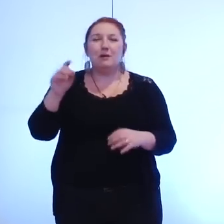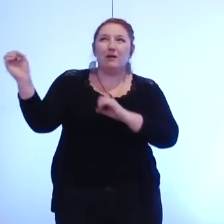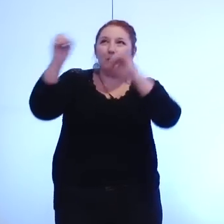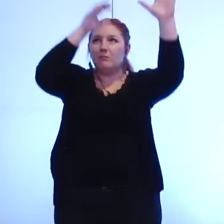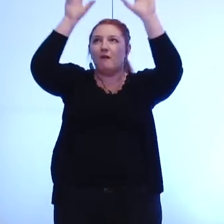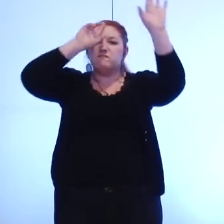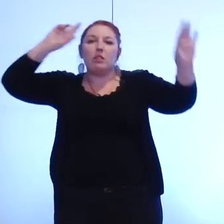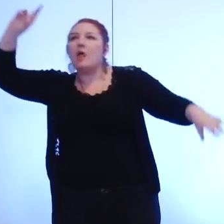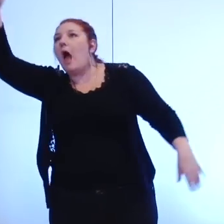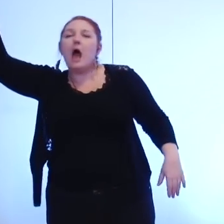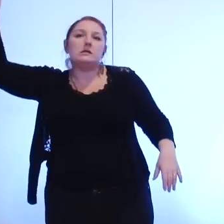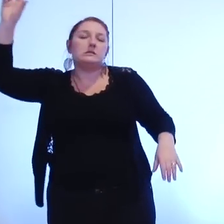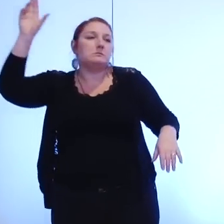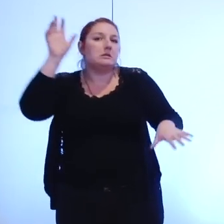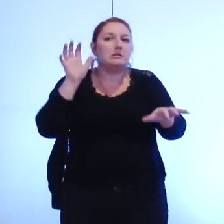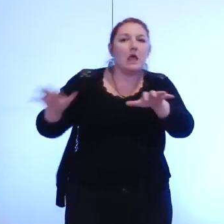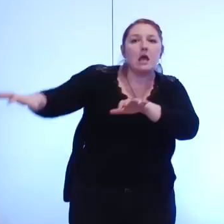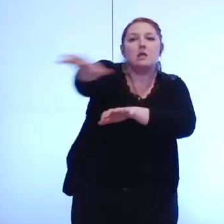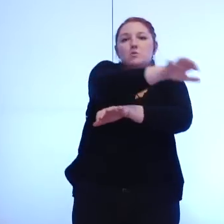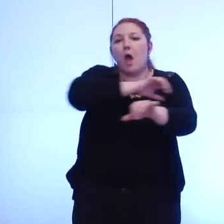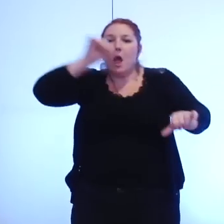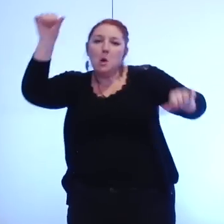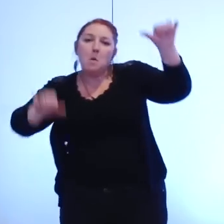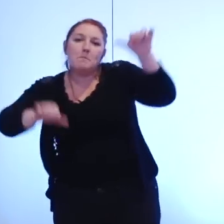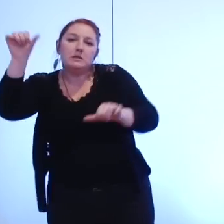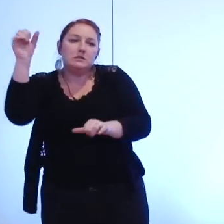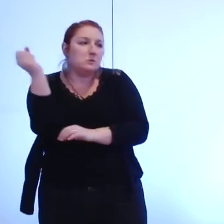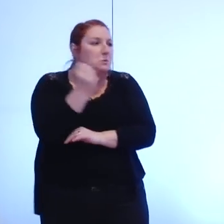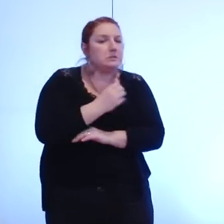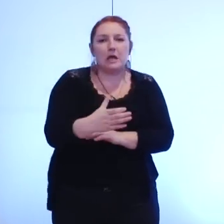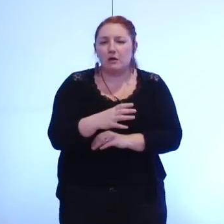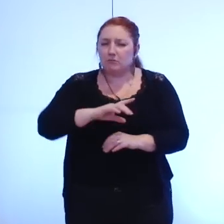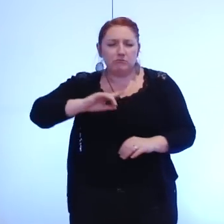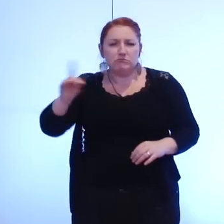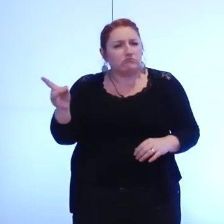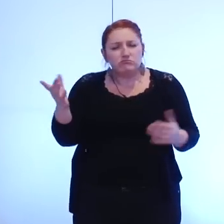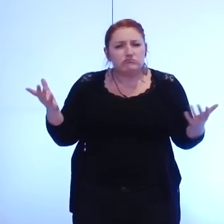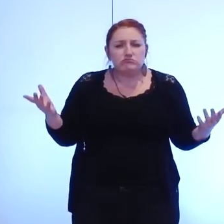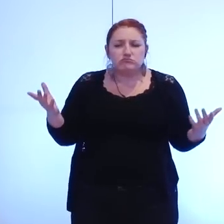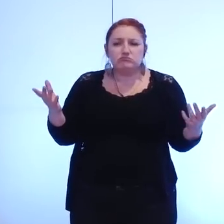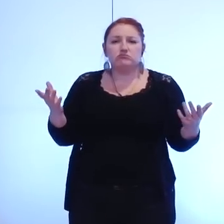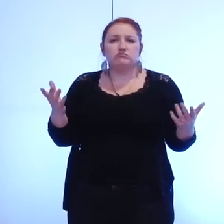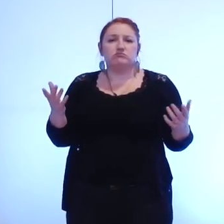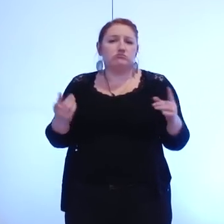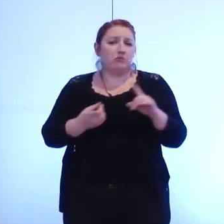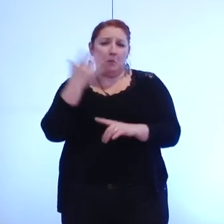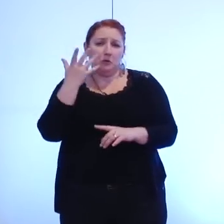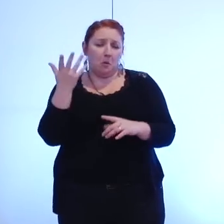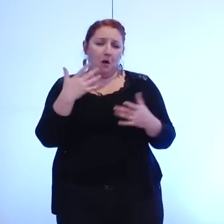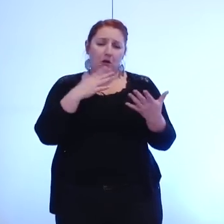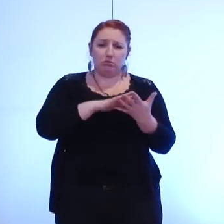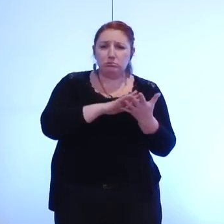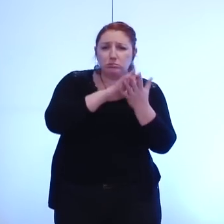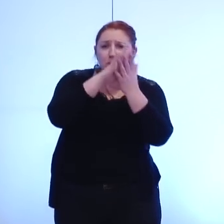compétition entre territoires qui ne mènerait à rien mais bien dans cette articulation autour de la